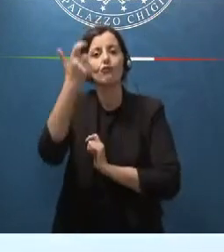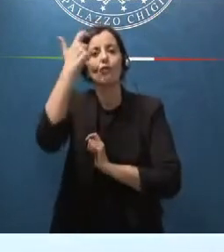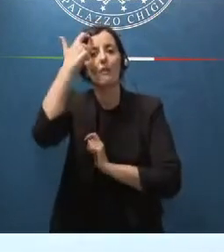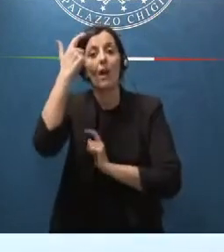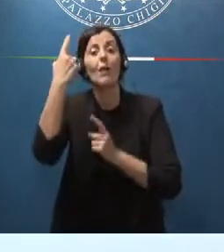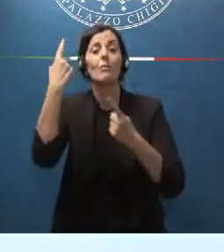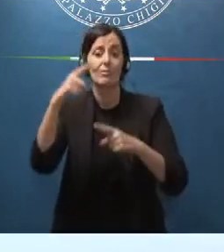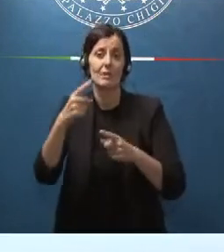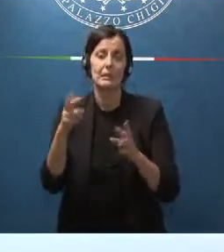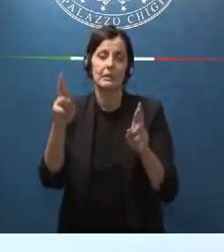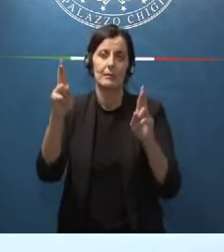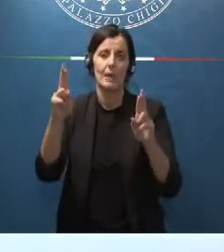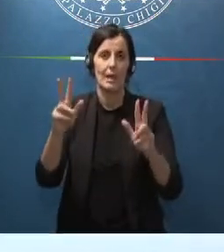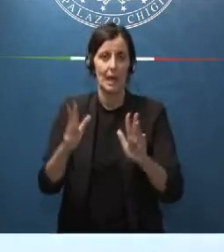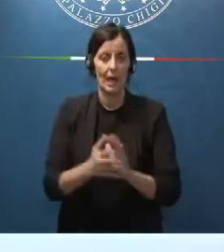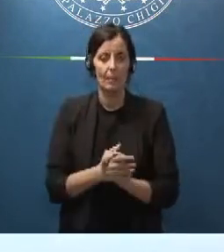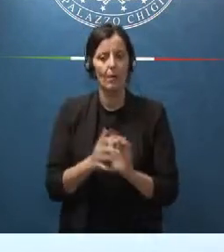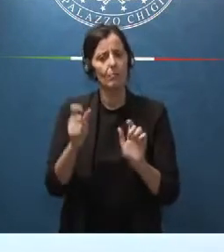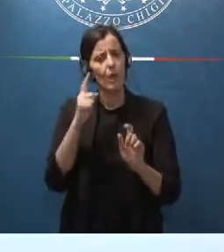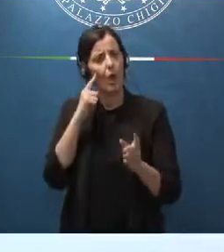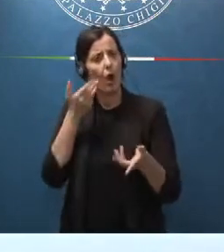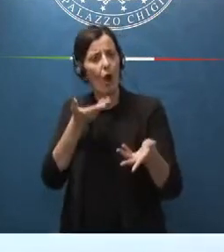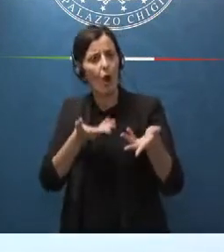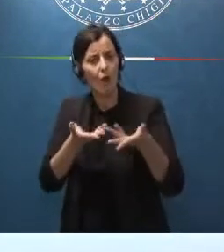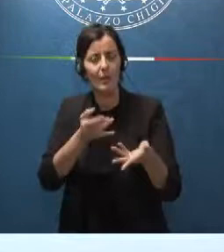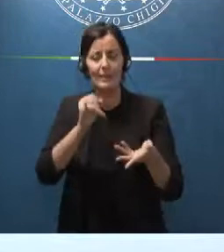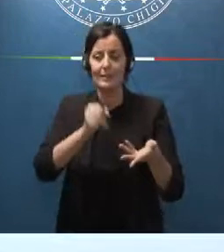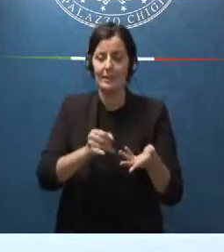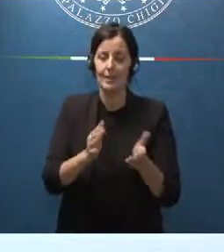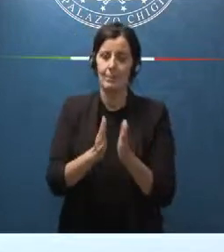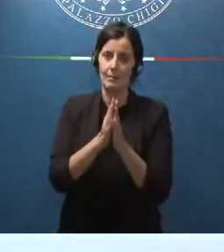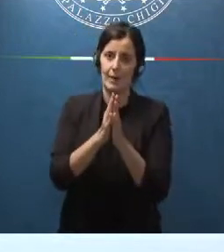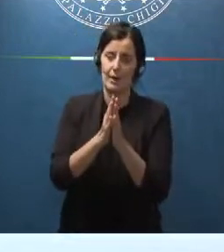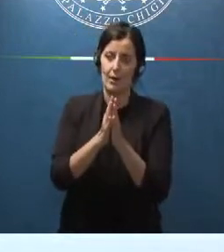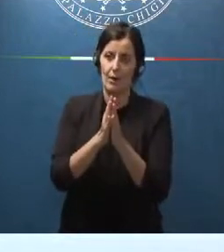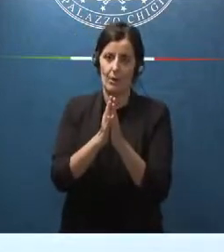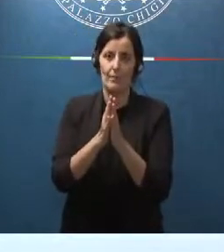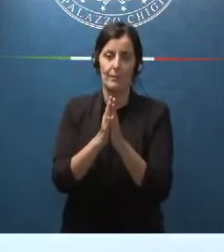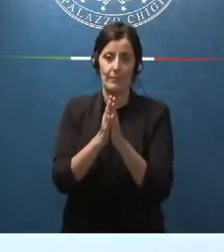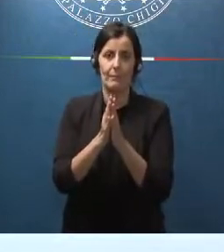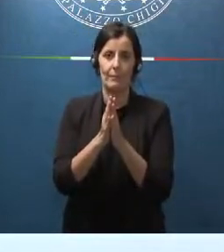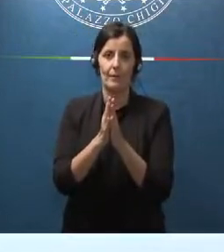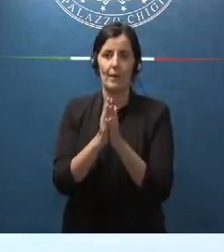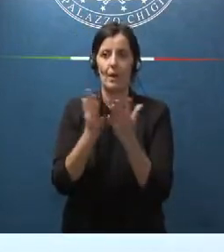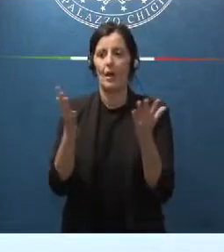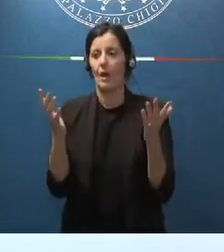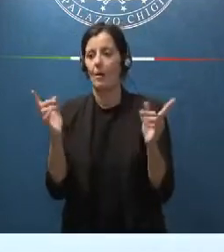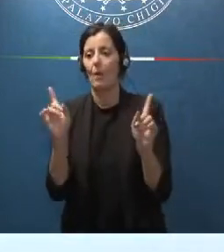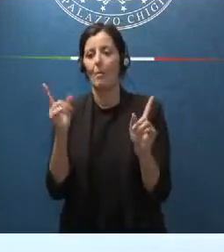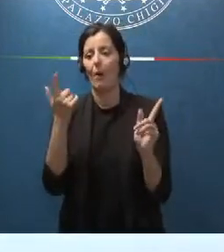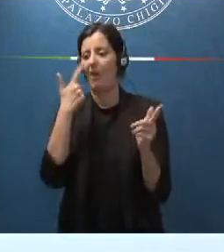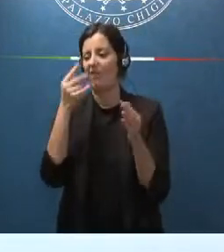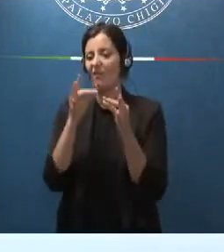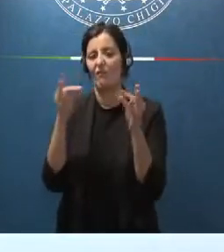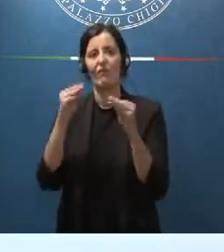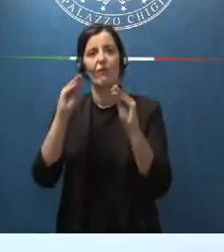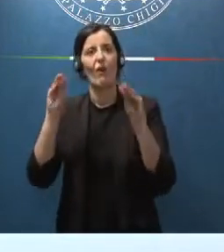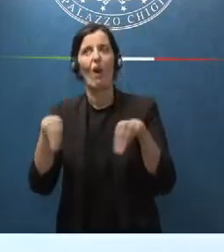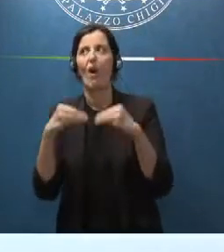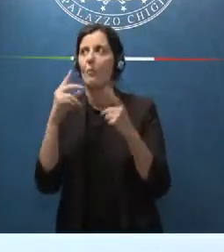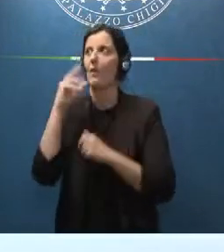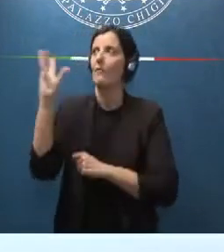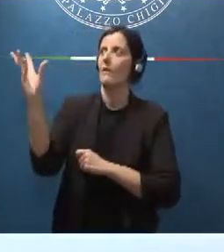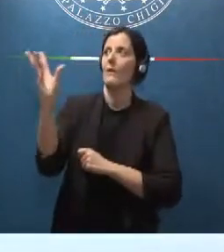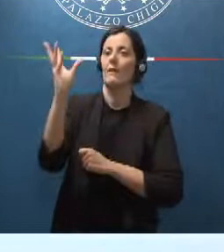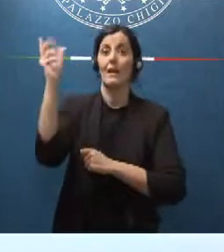l'auspicio che ho confrontiamoci ma per l'amor del cielo non rifugiamoci nelle vuote formule di astrazione metafisica